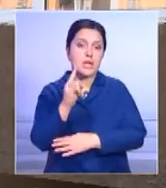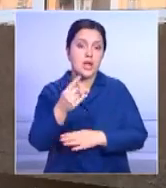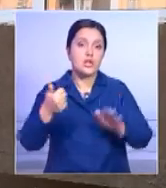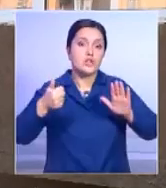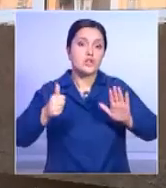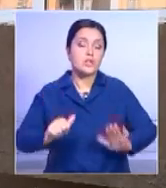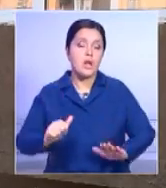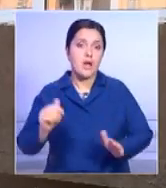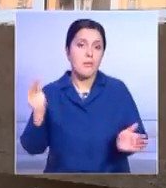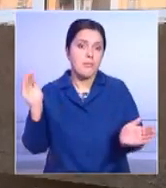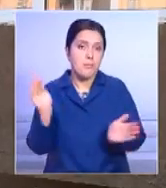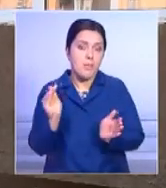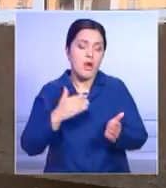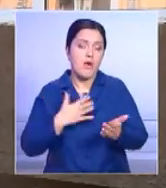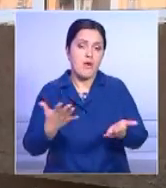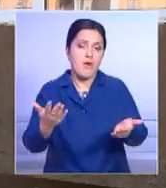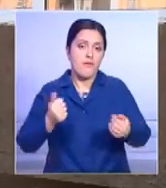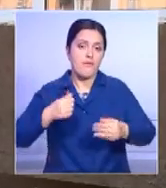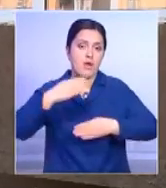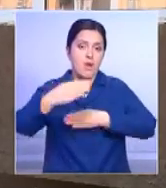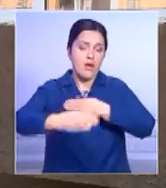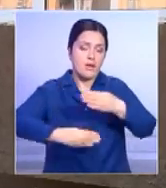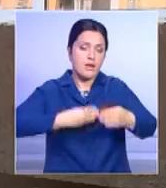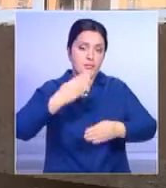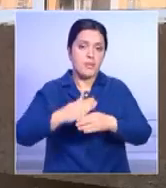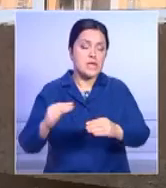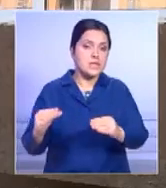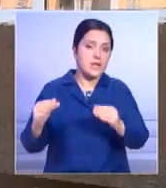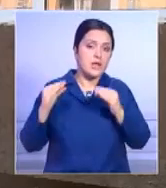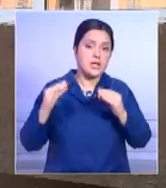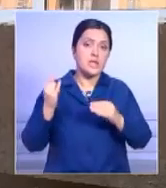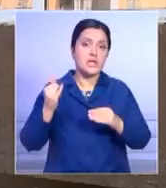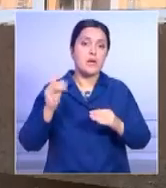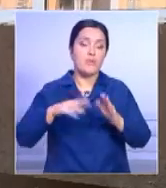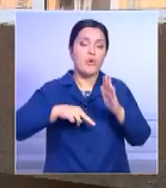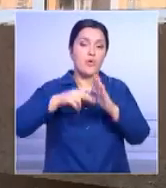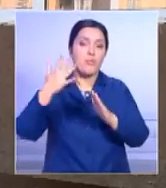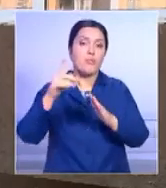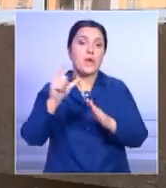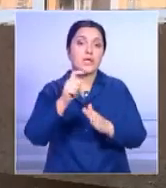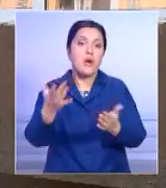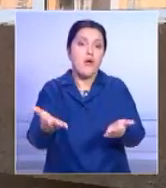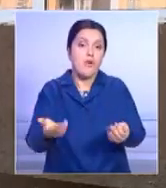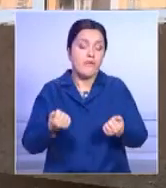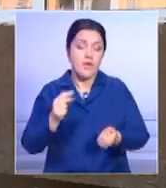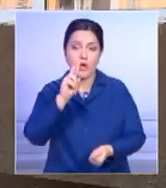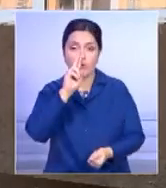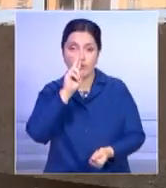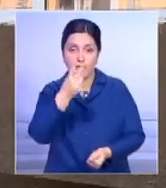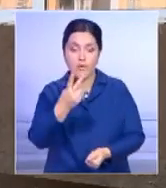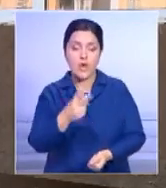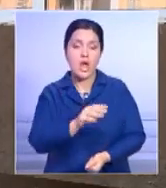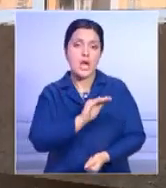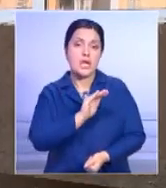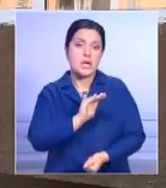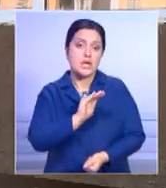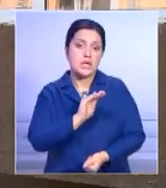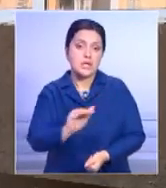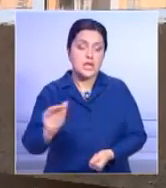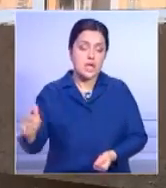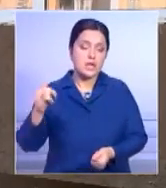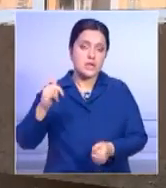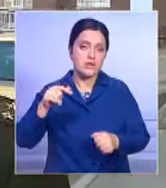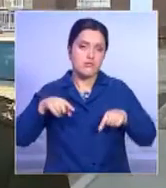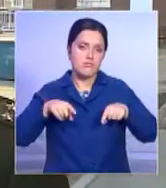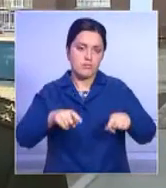шестимесячного ребенка, завернув его в одеяло. Потом поднялся на пятый. Прихватил с собой еще двухлетнего малыша и побежал вниз.